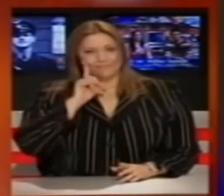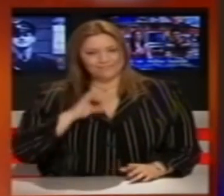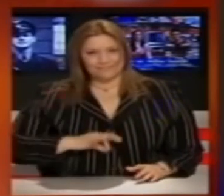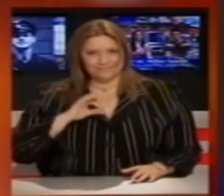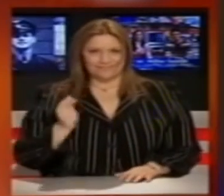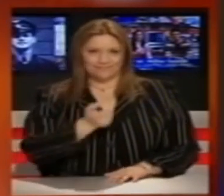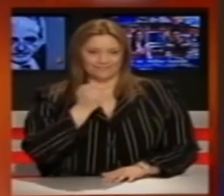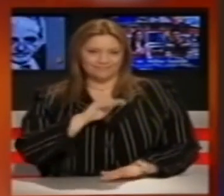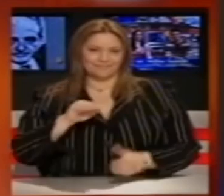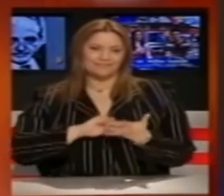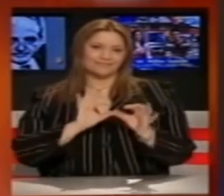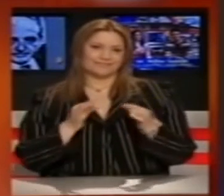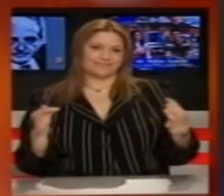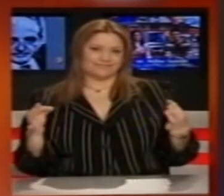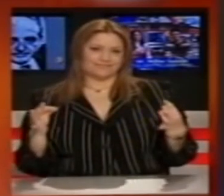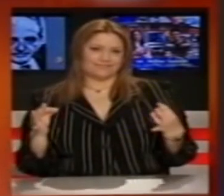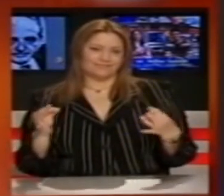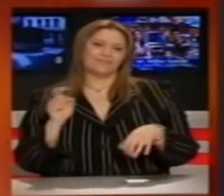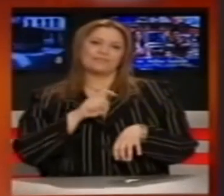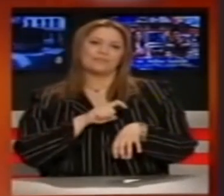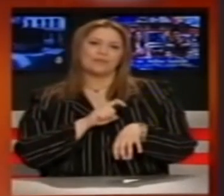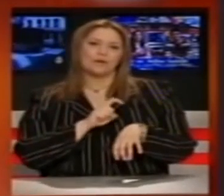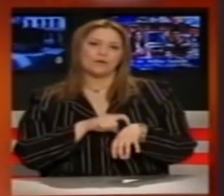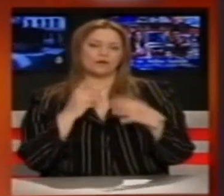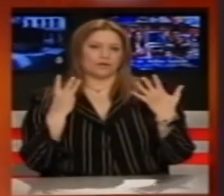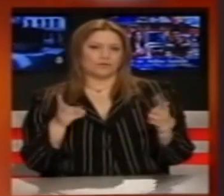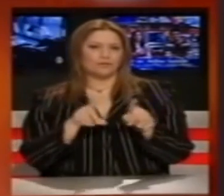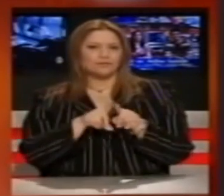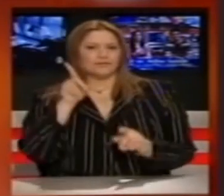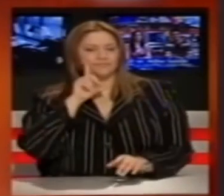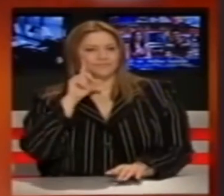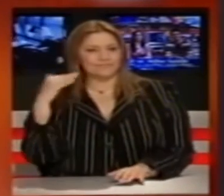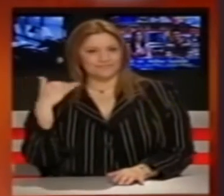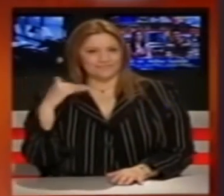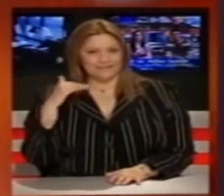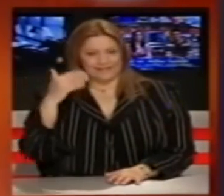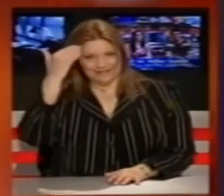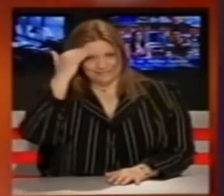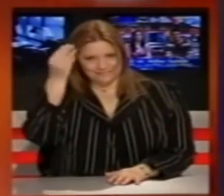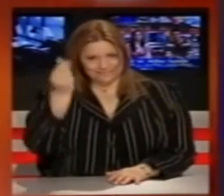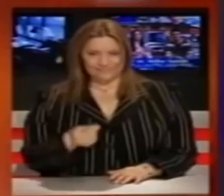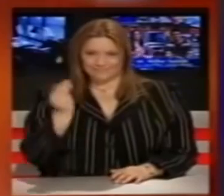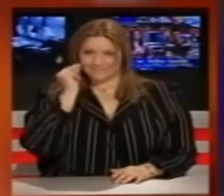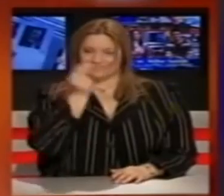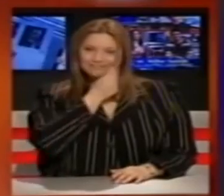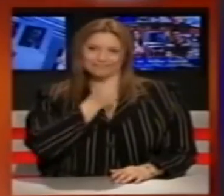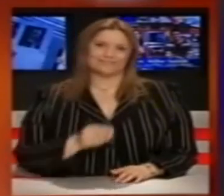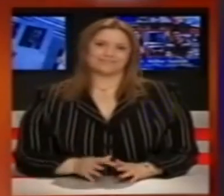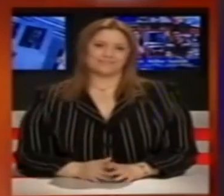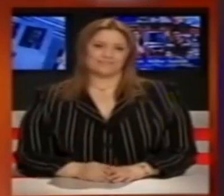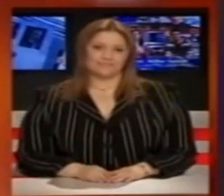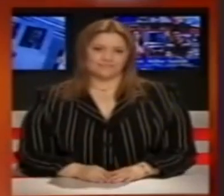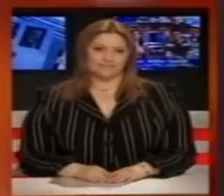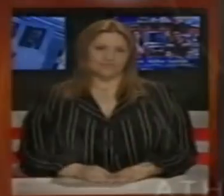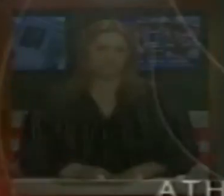Στο σημείο αυτό κυρίες και κύριοι ολοκληρώθηκε το δελτίο μας αναλυτικά ρεπορτάζα από την Ελλάδα και από τον υπόλοιπο κόσμο στα νέα του Αντένα στις 8 με την Έλλη Στάι.